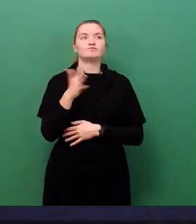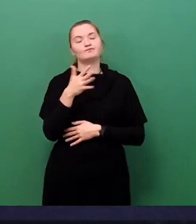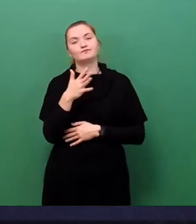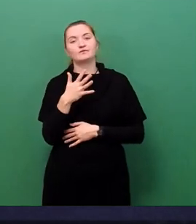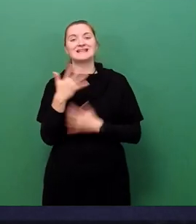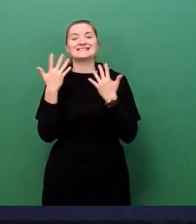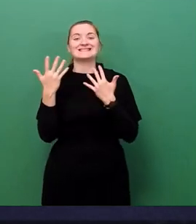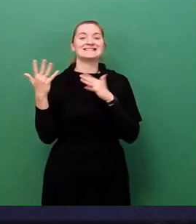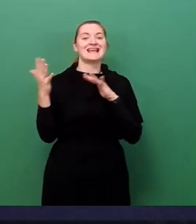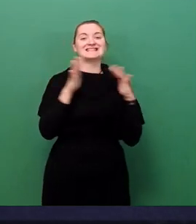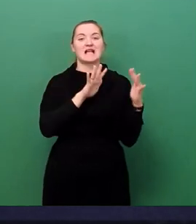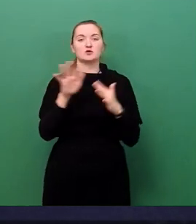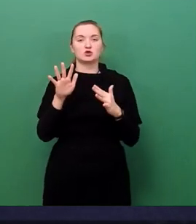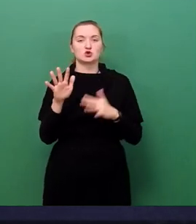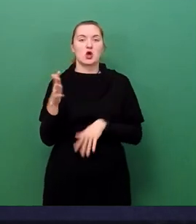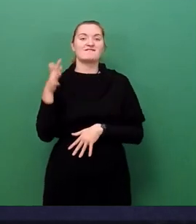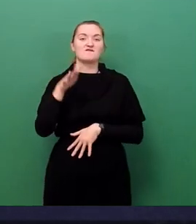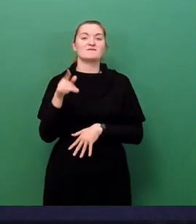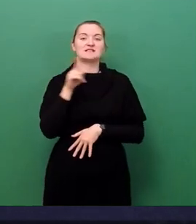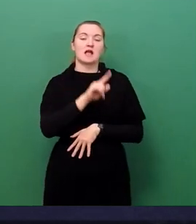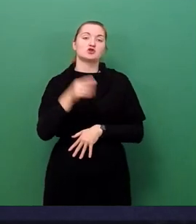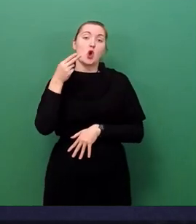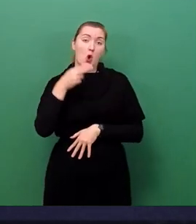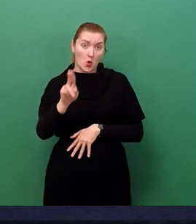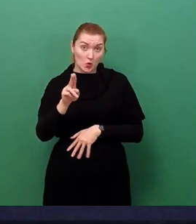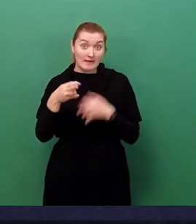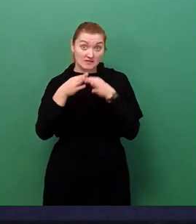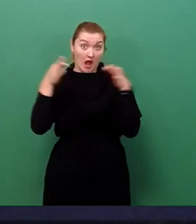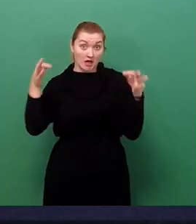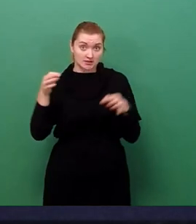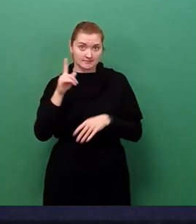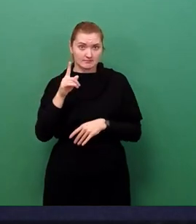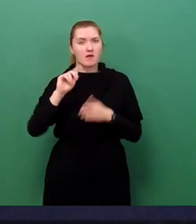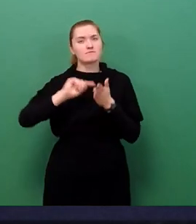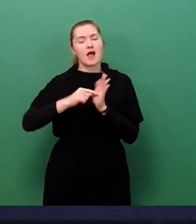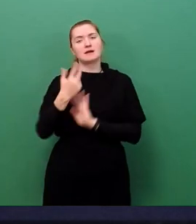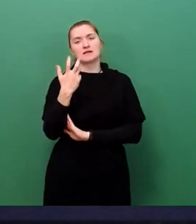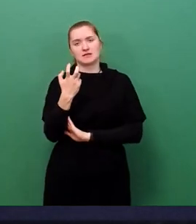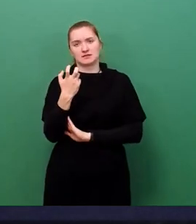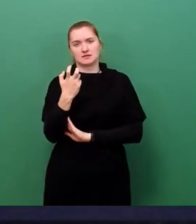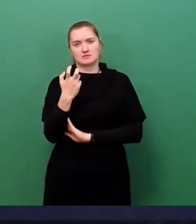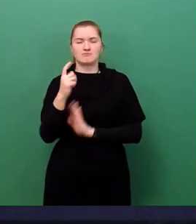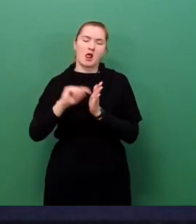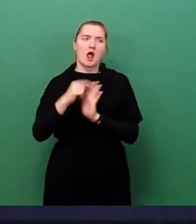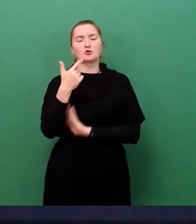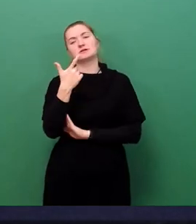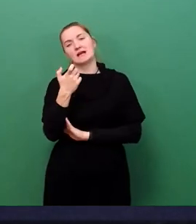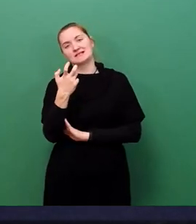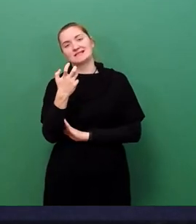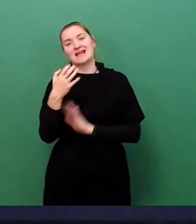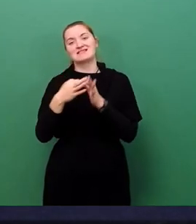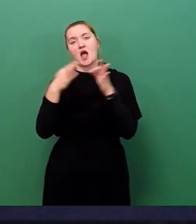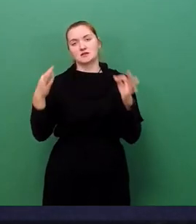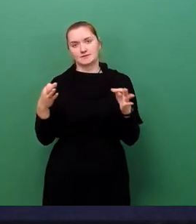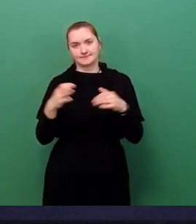und 15.000 Euro pro Tag mal 30 bzw. 31 Tage. Bedeutet